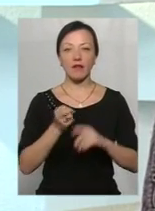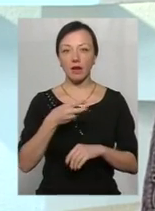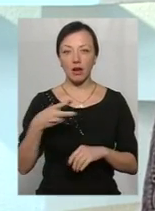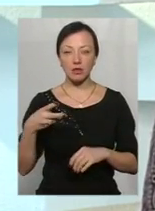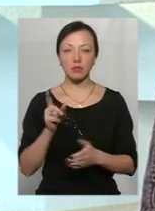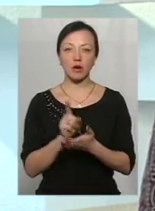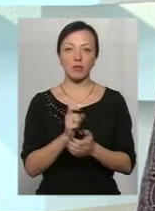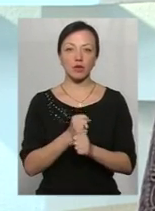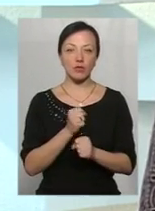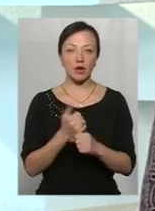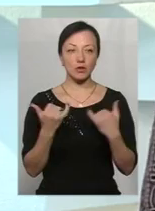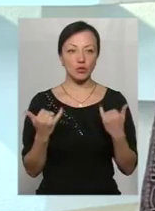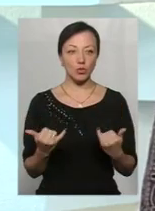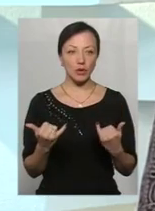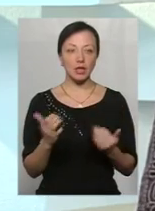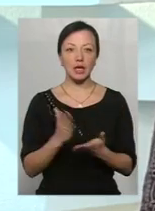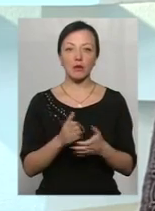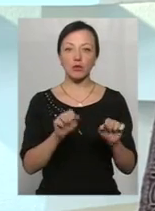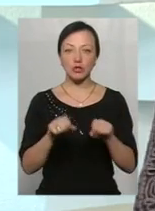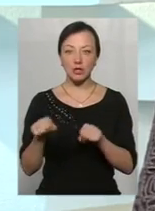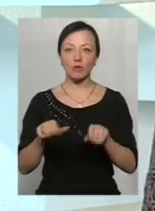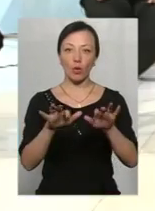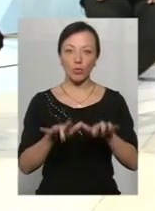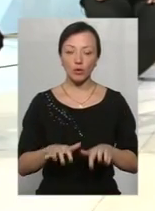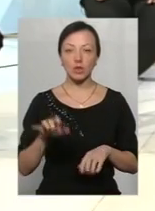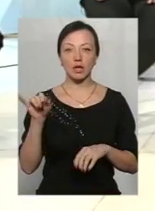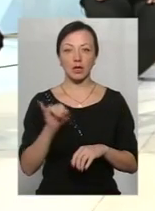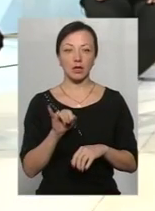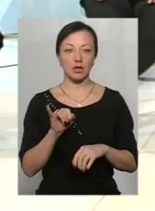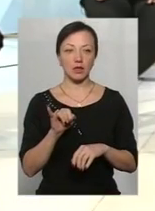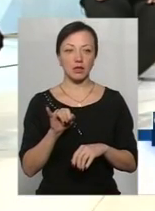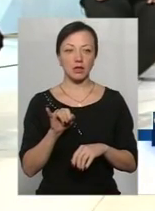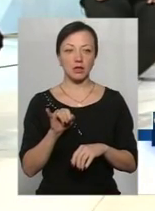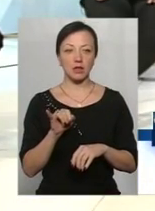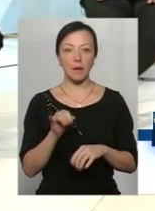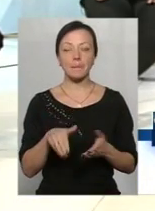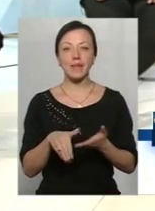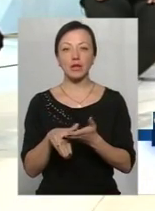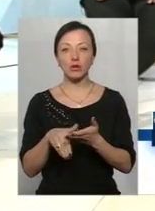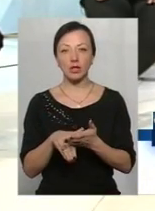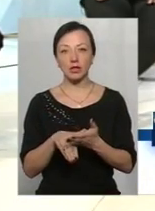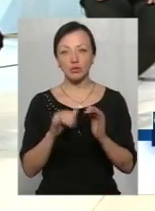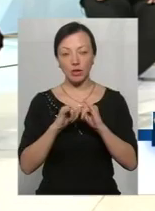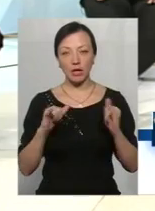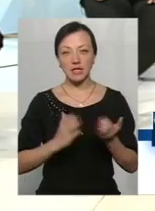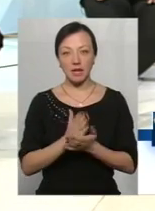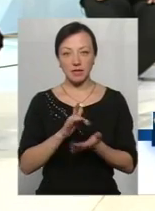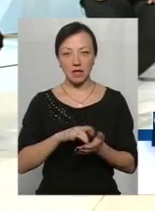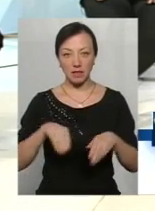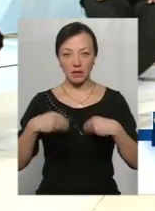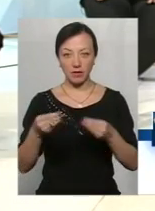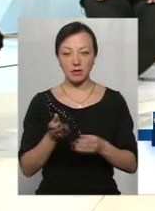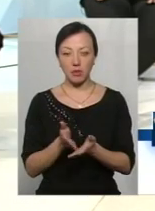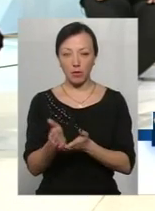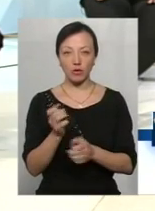вищу, вони мають працювати. Сьогодні є можливості і комп'ютеру, і саме методично. Сервісний центр має надавати їм,